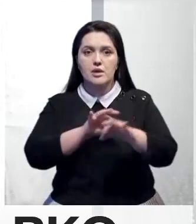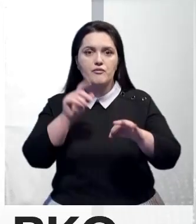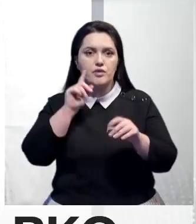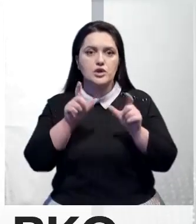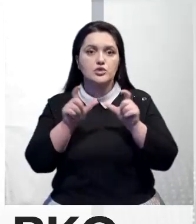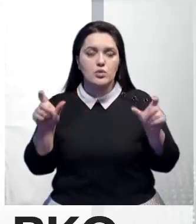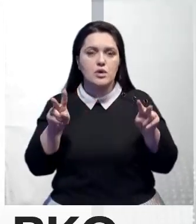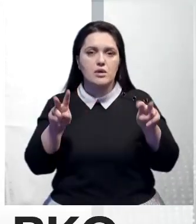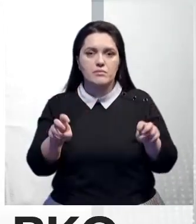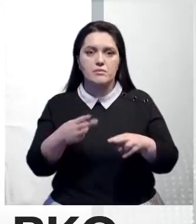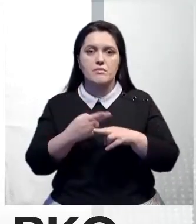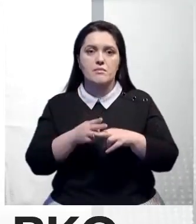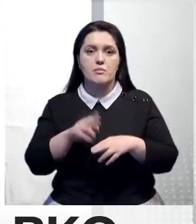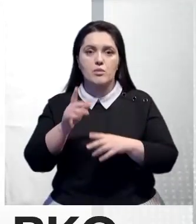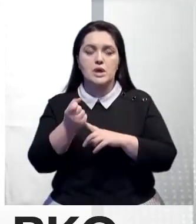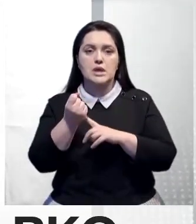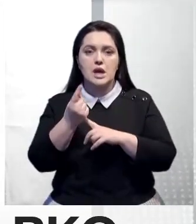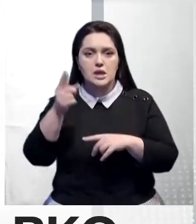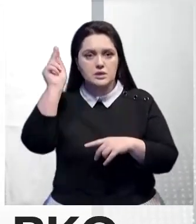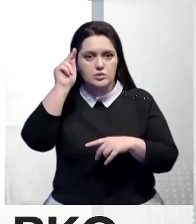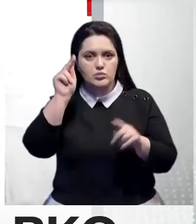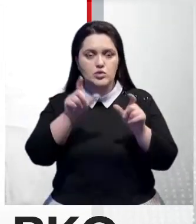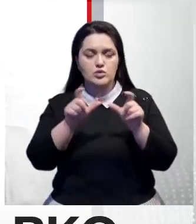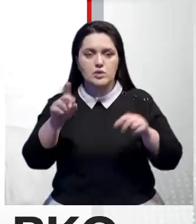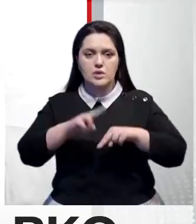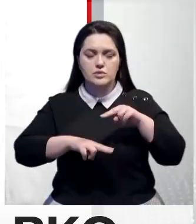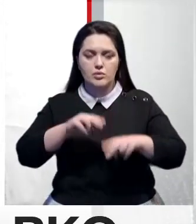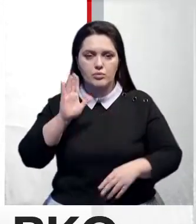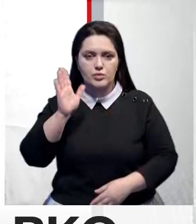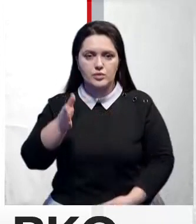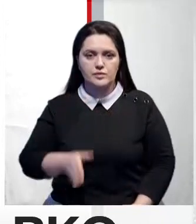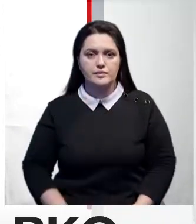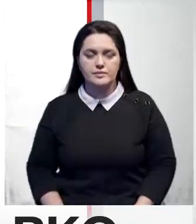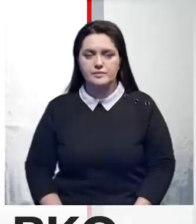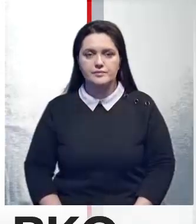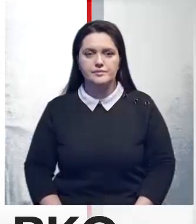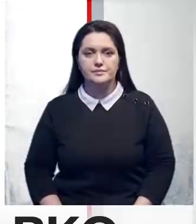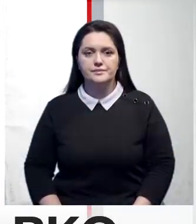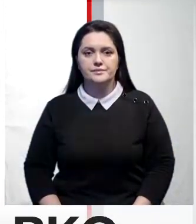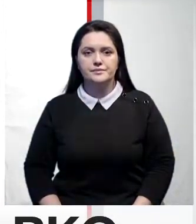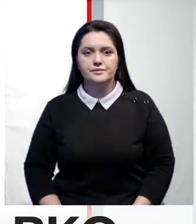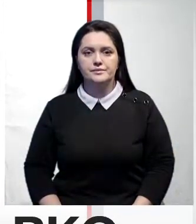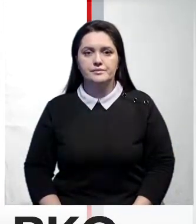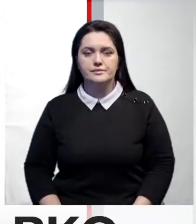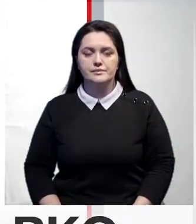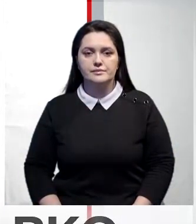проекту «Комфортная школа» предусмотрена сдача 11 учебных заведений. Редактор.Семкин Корректор.Егорова